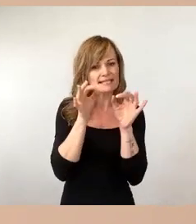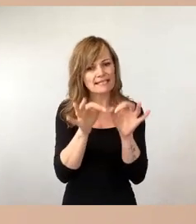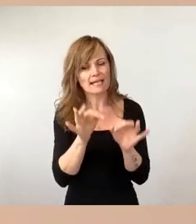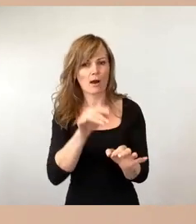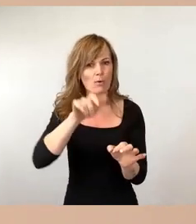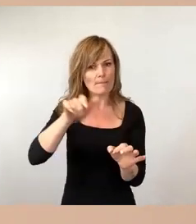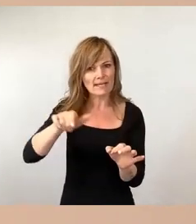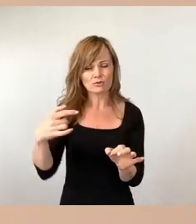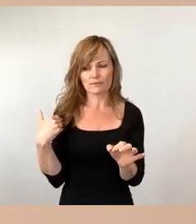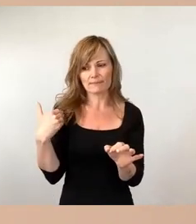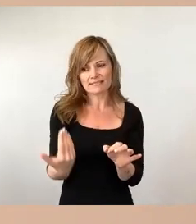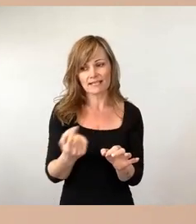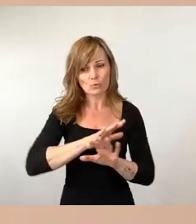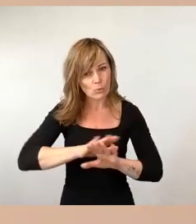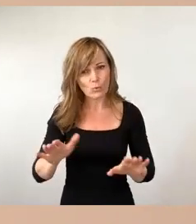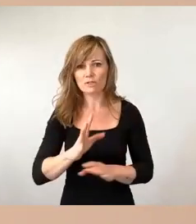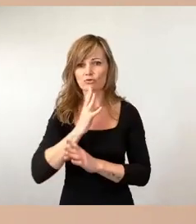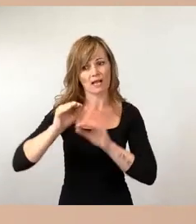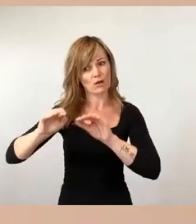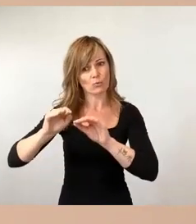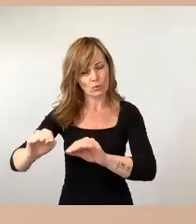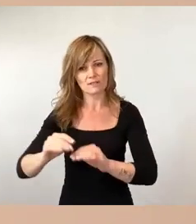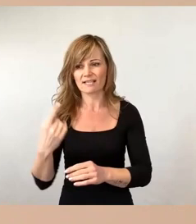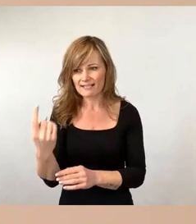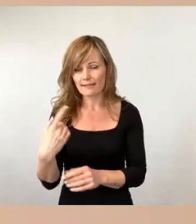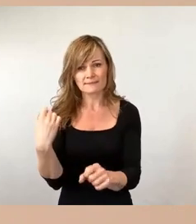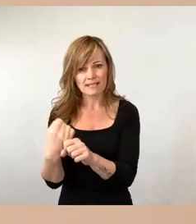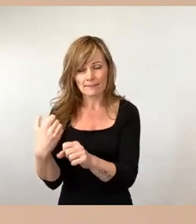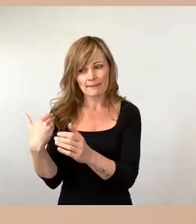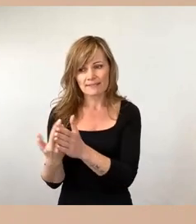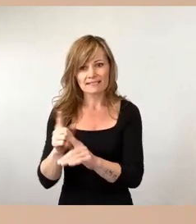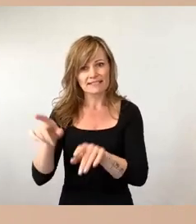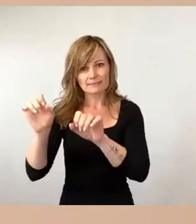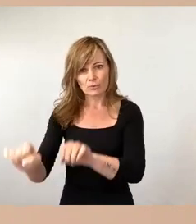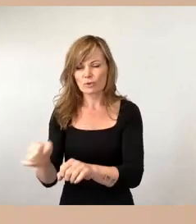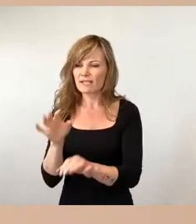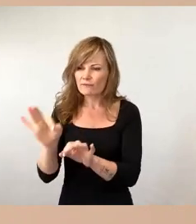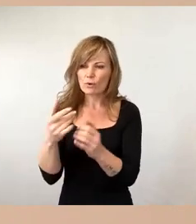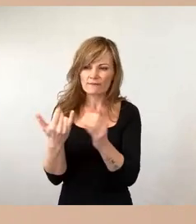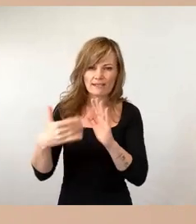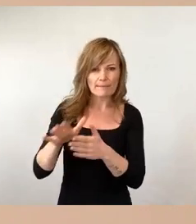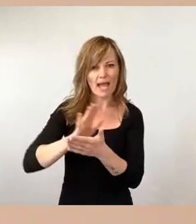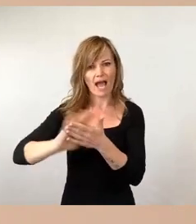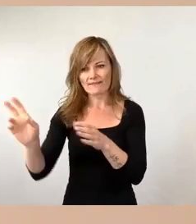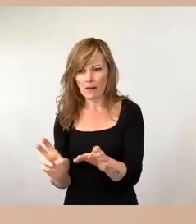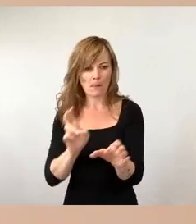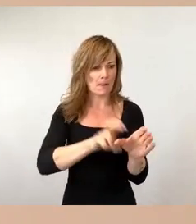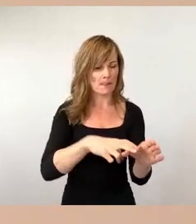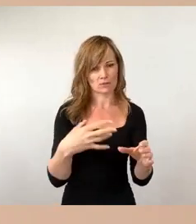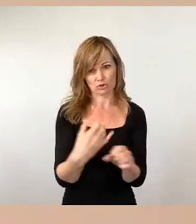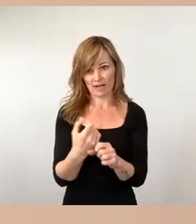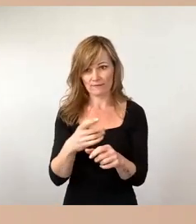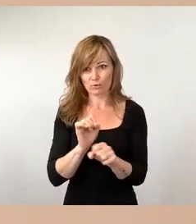Sprachkurs sind, die noch keiner Arbeit nachgehen können, hier den Weg genau in diese Systeme ermöglichen.